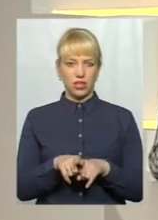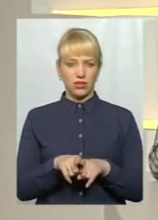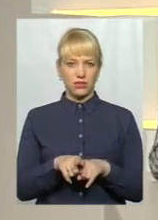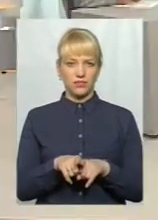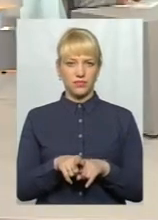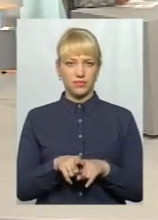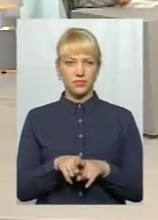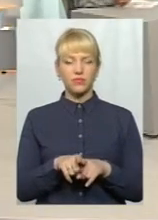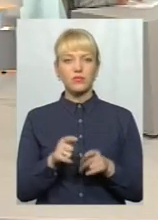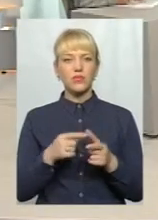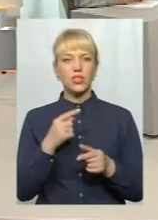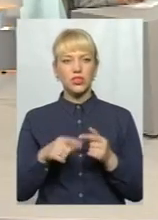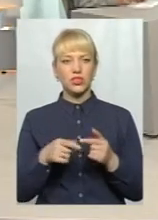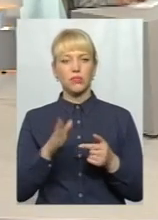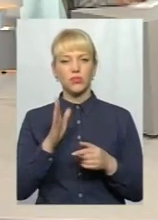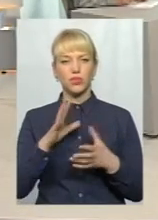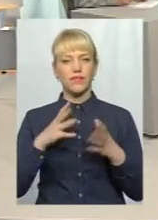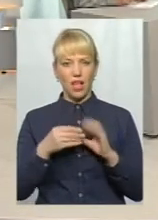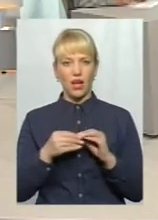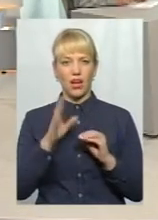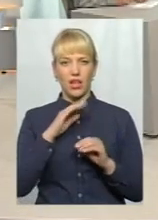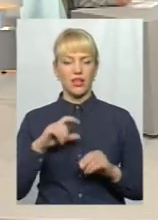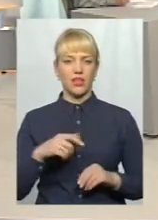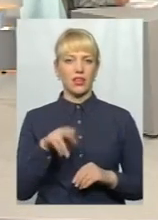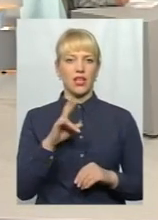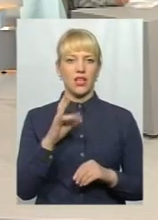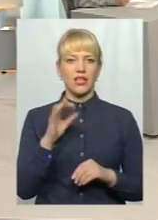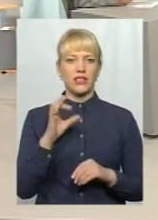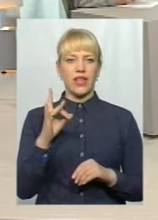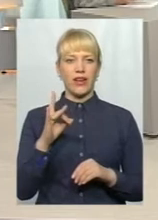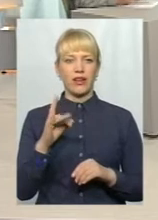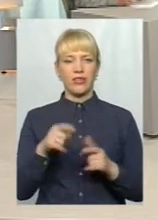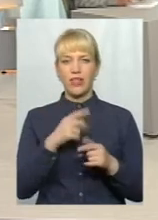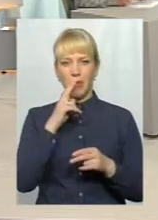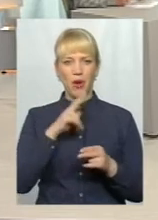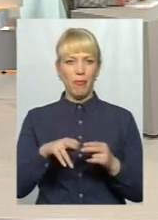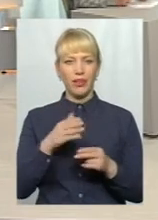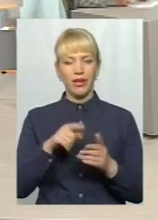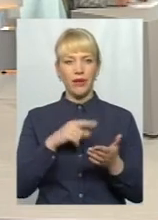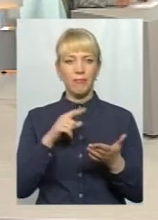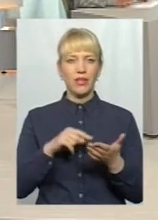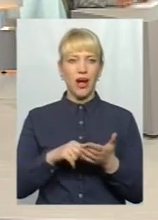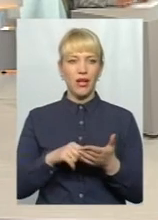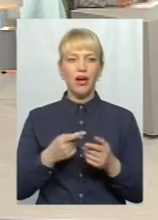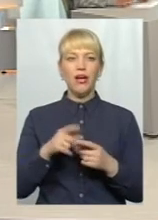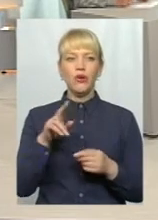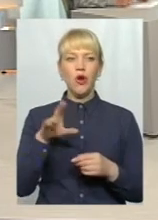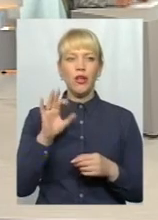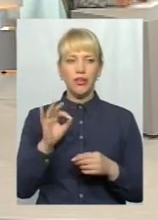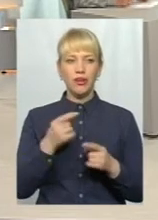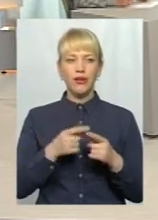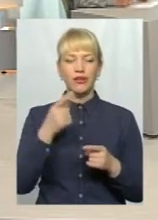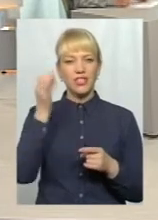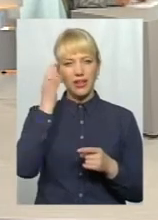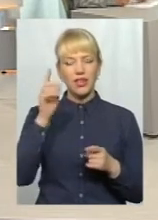чи буде взагалі Дністер? Пані Катерина, можливо, давайте почнемо з вас. Щодо наради, яку ви